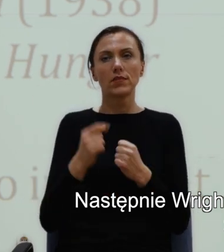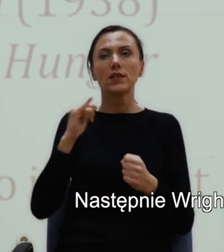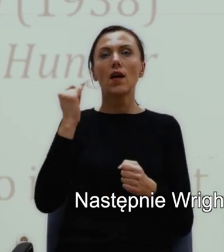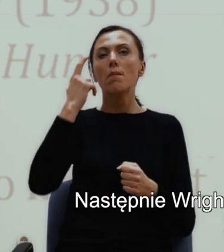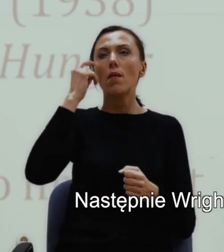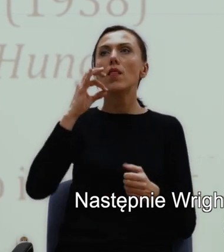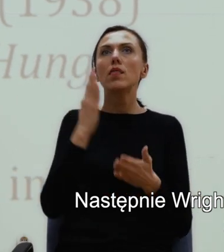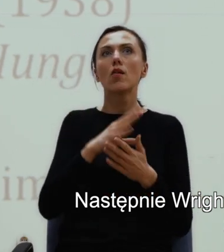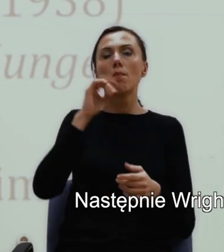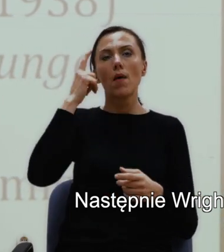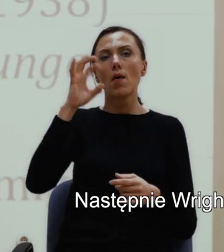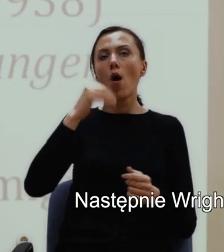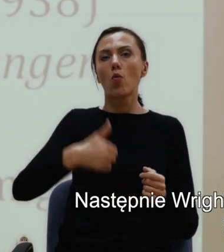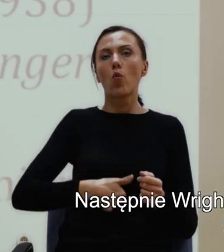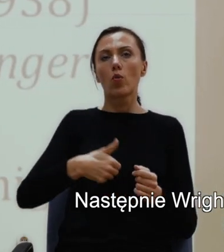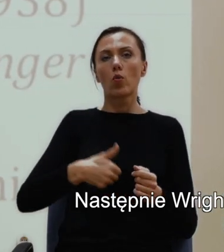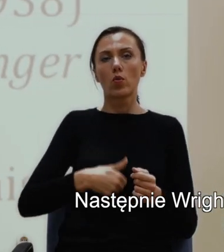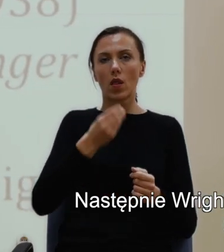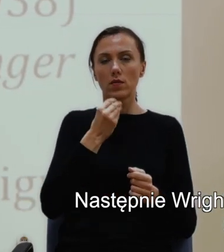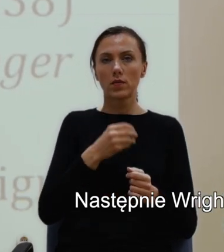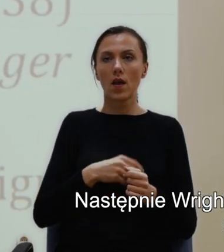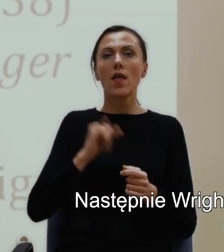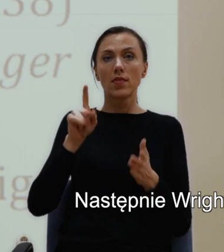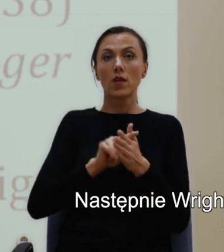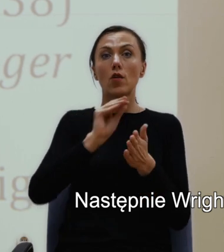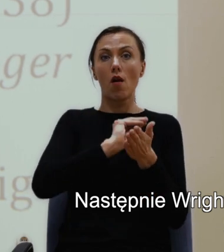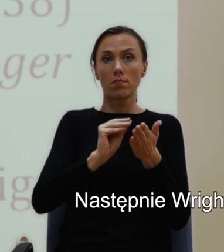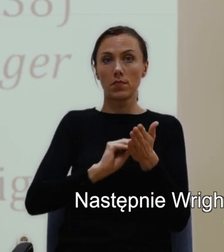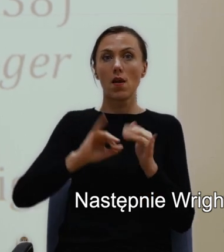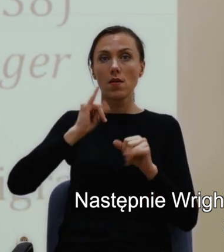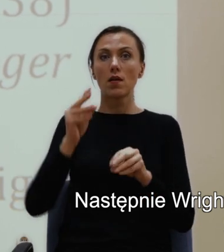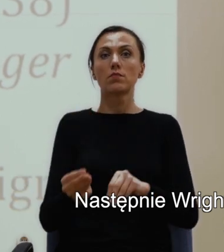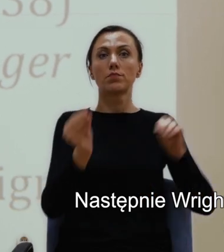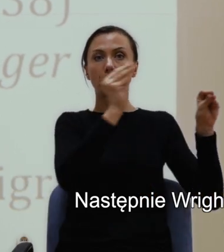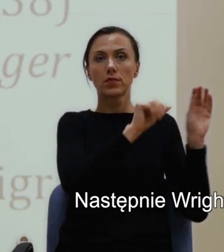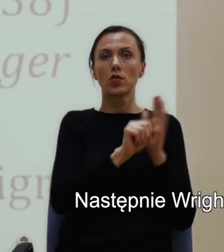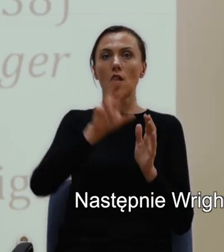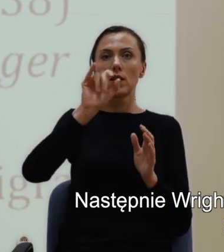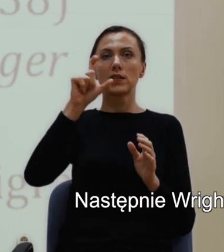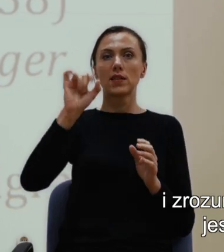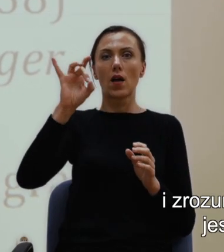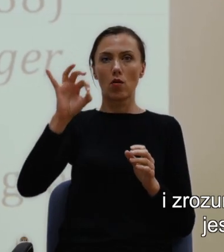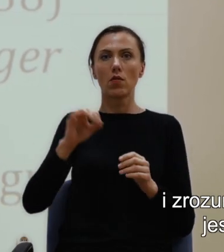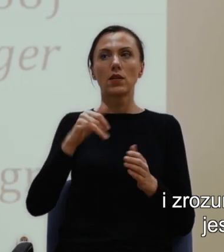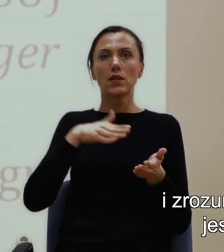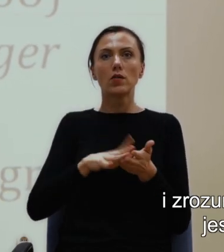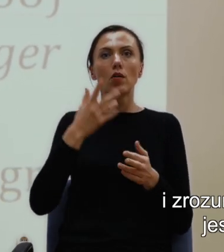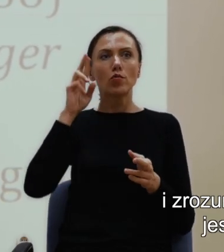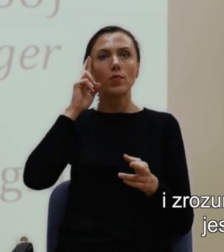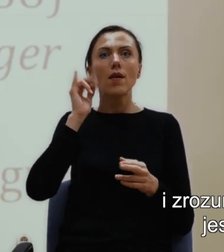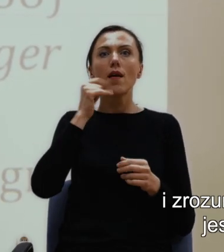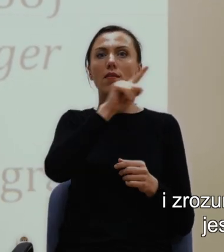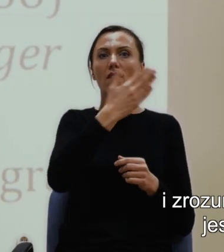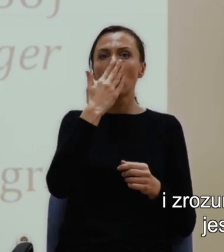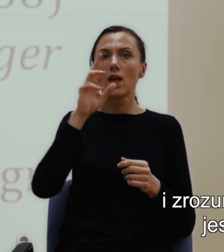opisuje, jak po przeniesieniu się do Chicago zaczął doświadczać rasizmu i zaczął doświadczać,